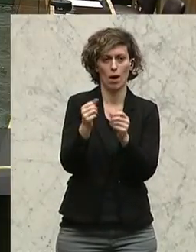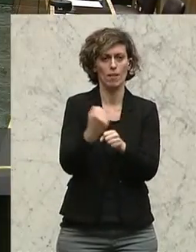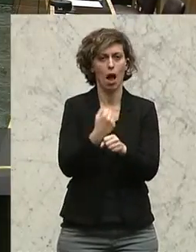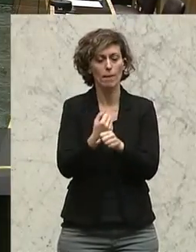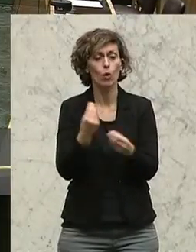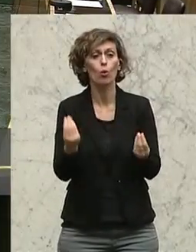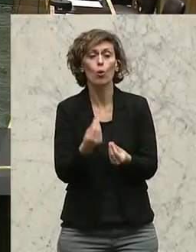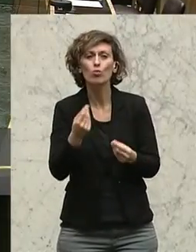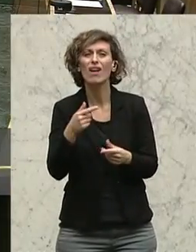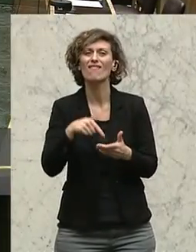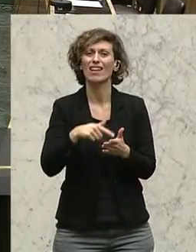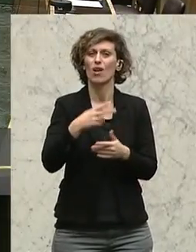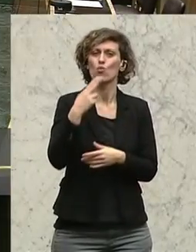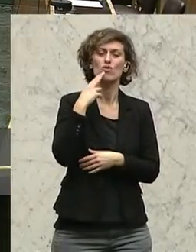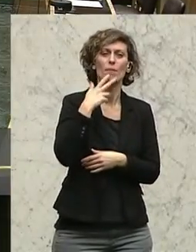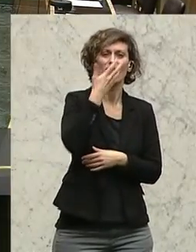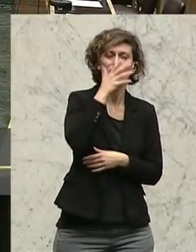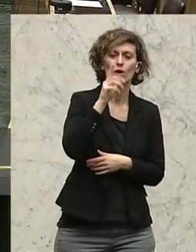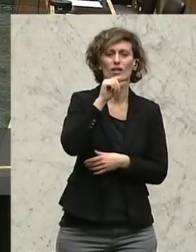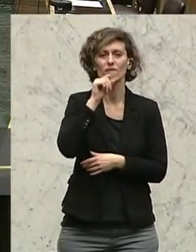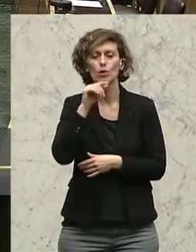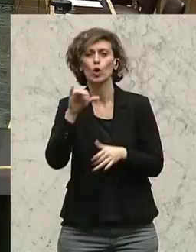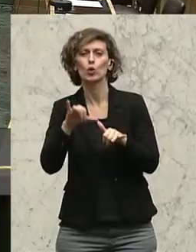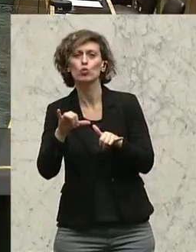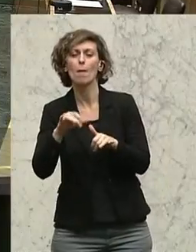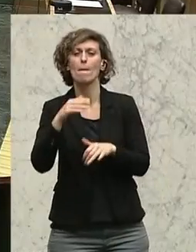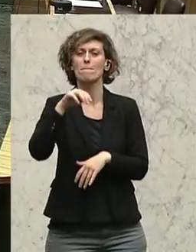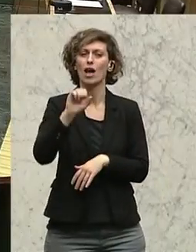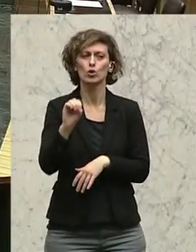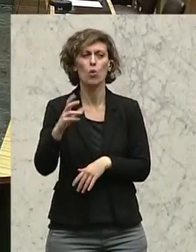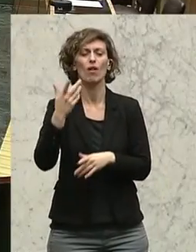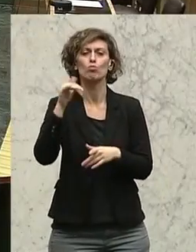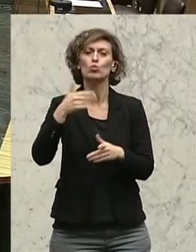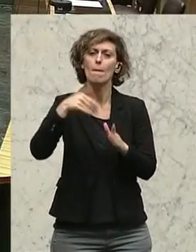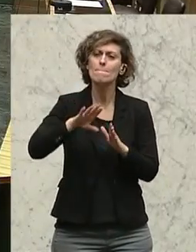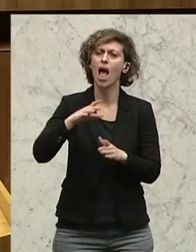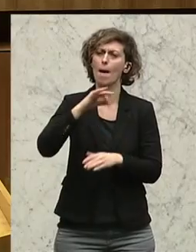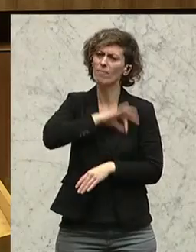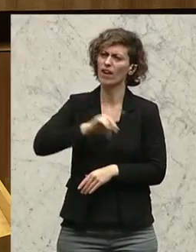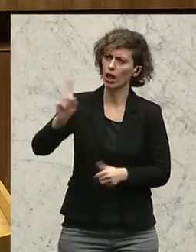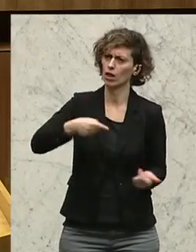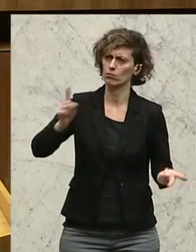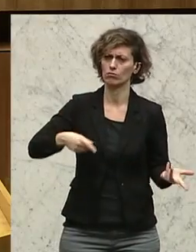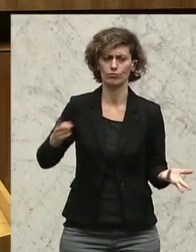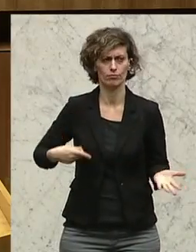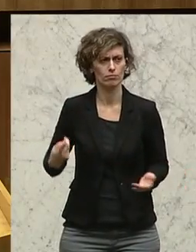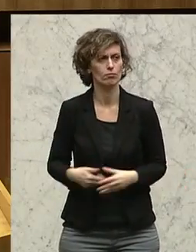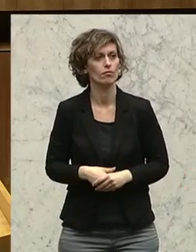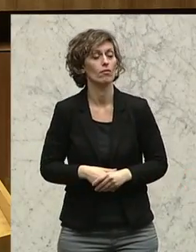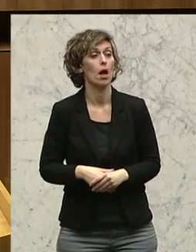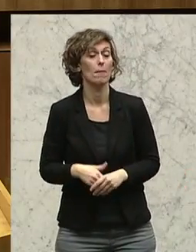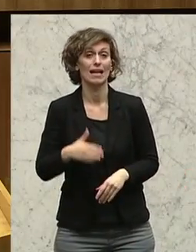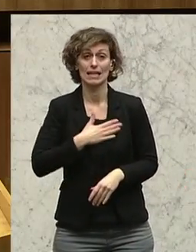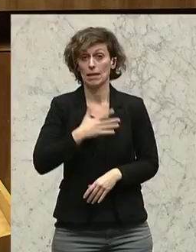solche Unternehmen wie Facebook, Twitter, YouTube, Microsoft und andere noch stärker in die Pflicht zu nehmen. Ich persönlich bin ganz